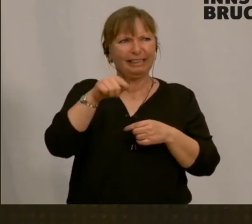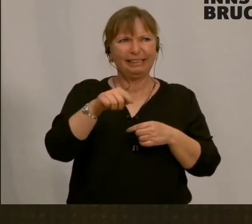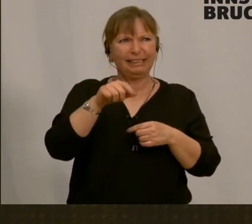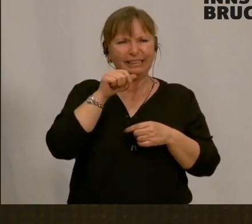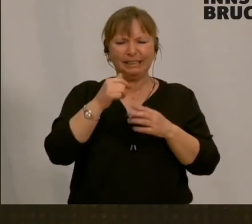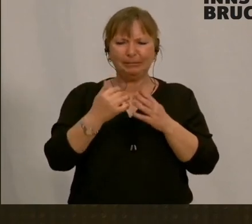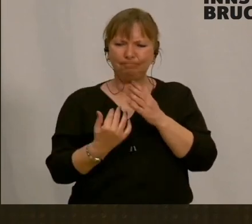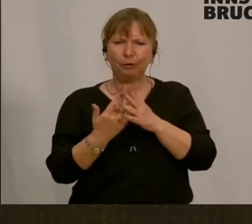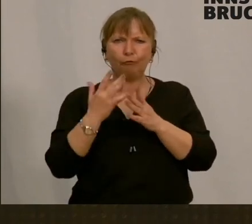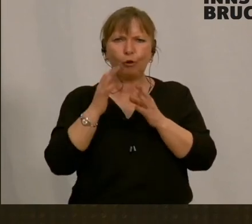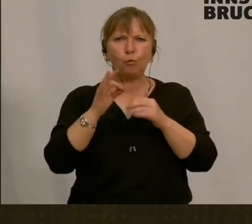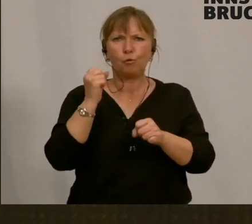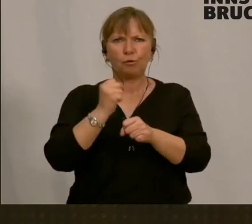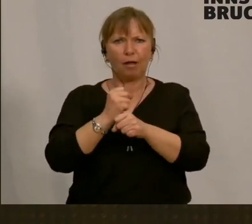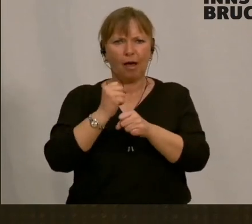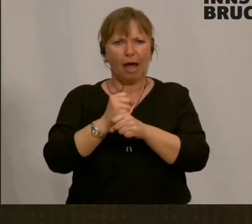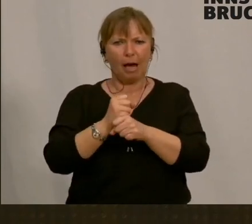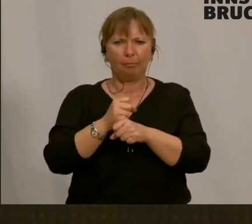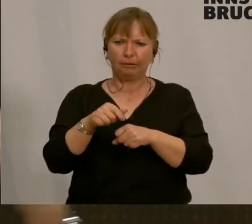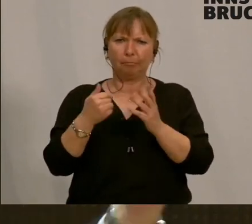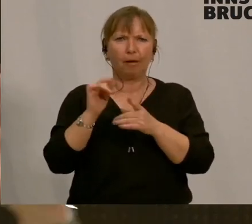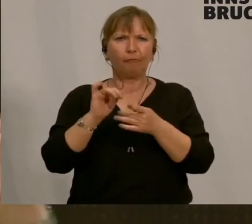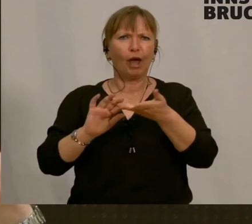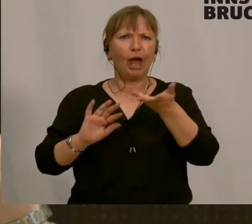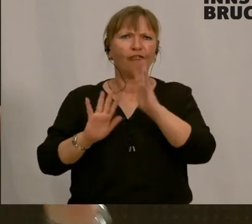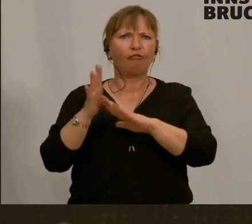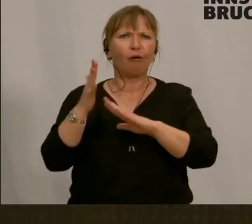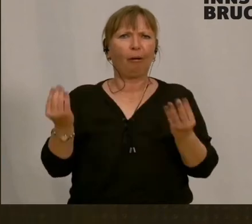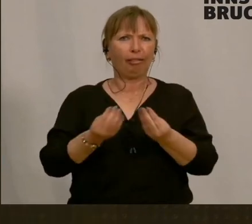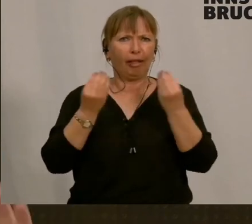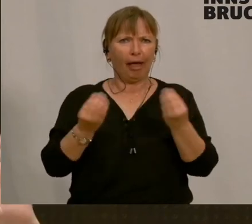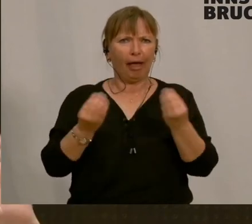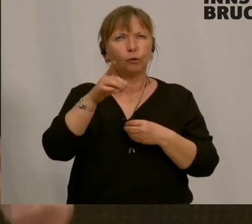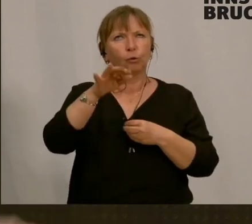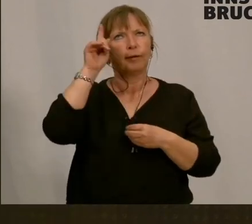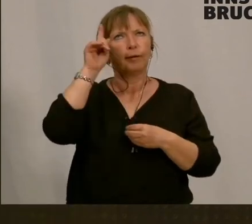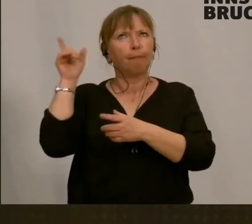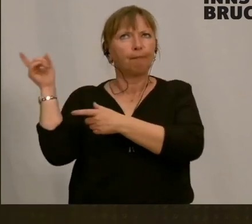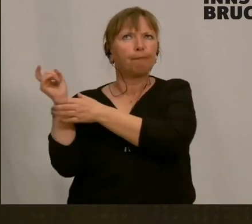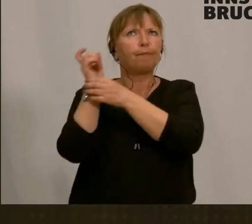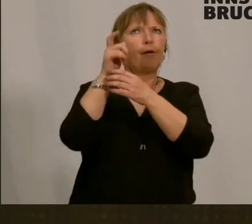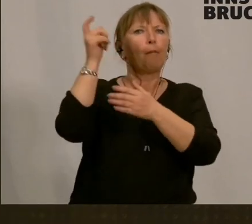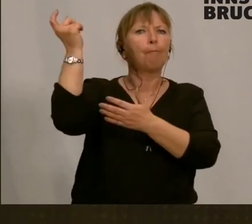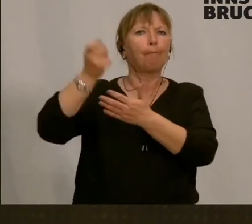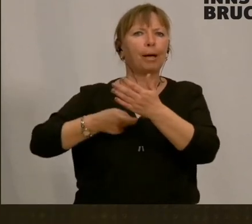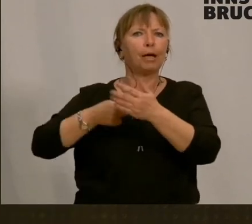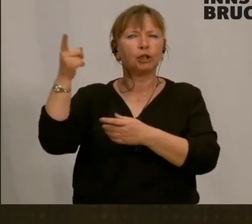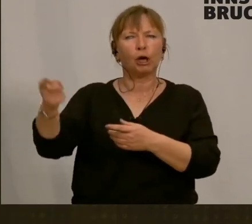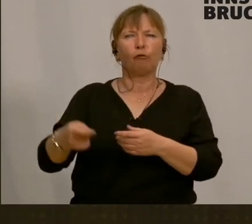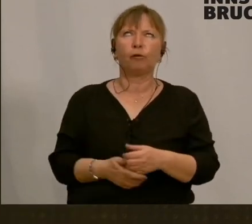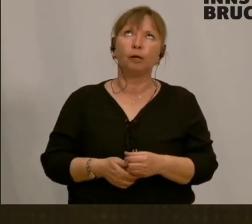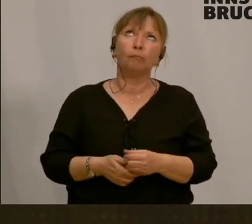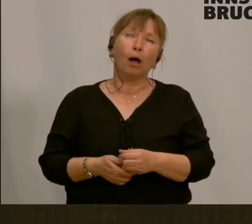sondern eher ein Nährboden von verbrannter Erde. Du ziehst wieder heraus den Patschekofl, weiß, den kann man noch fünfmal herausziehen, noch zehnmal.